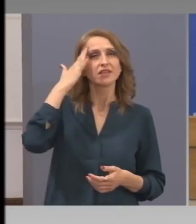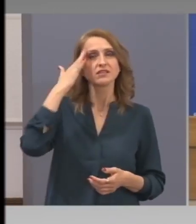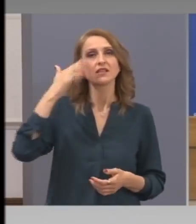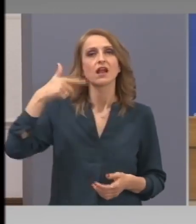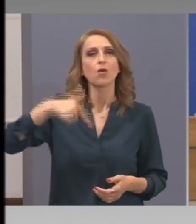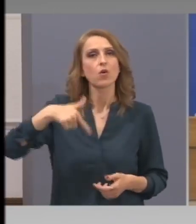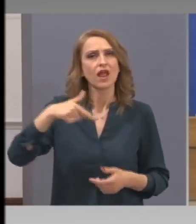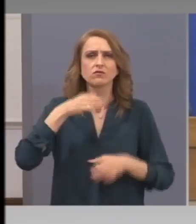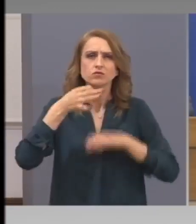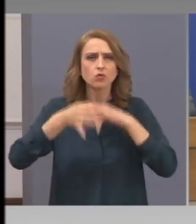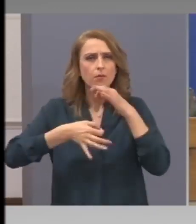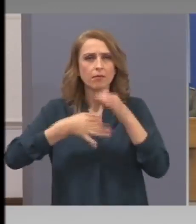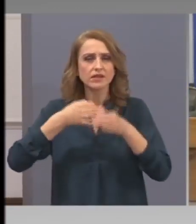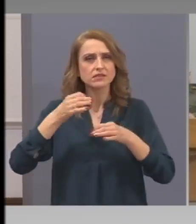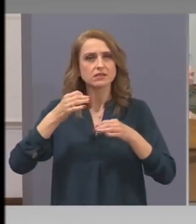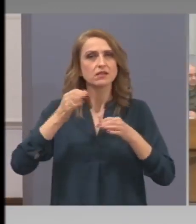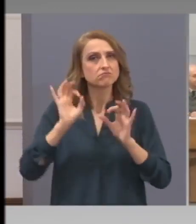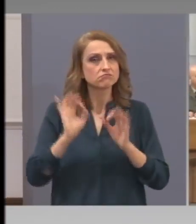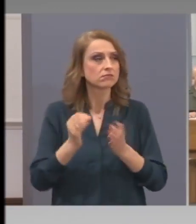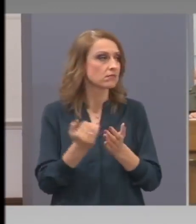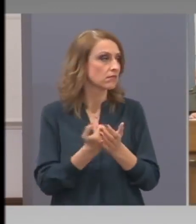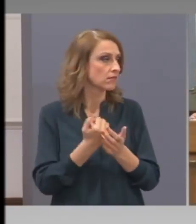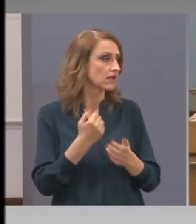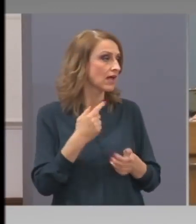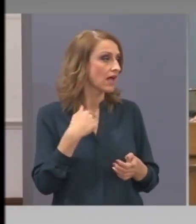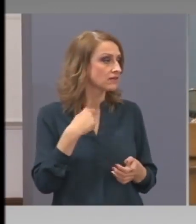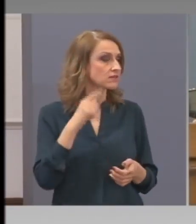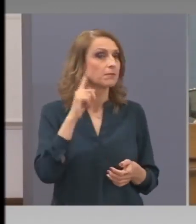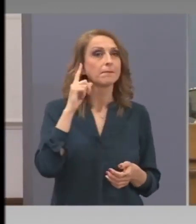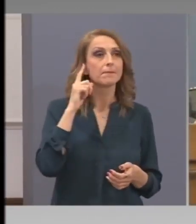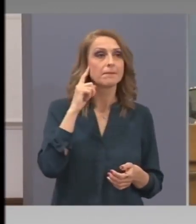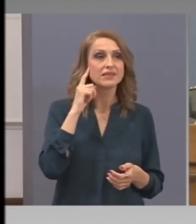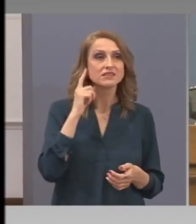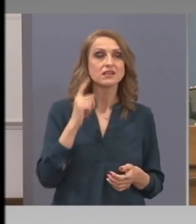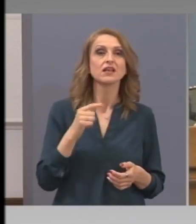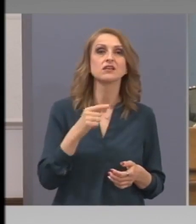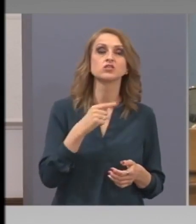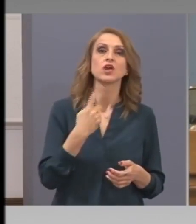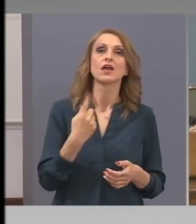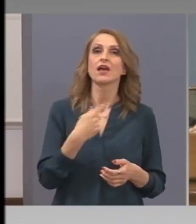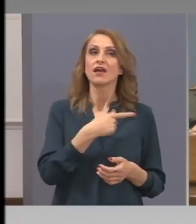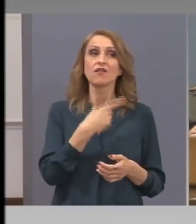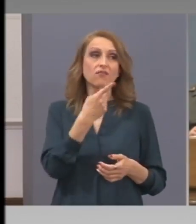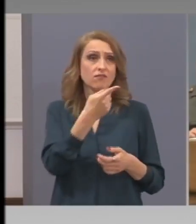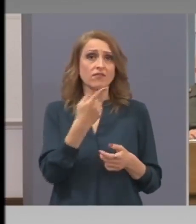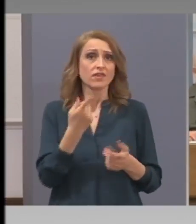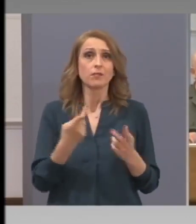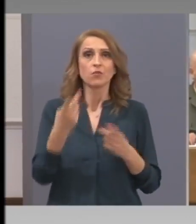удава. Аз предполагам, че вашия въпрос беше зададен само за да се чуя още един път отговора.